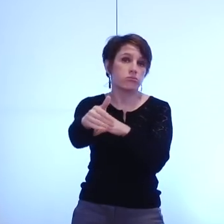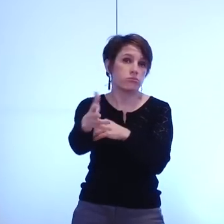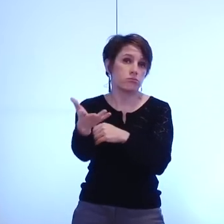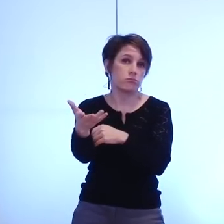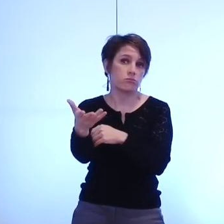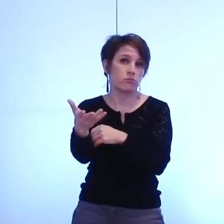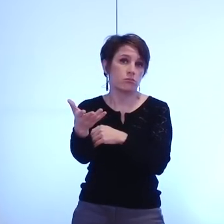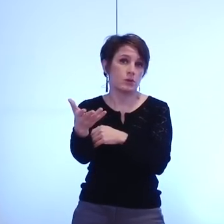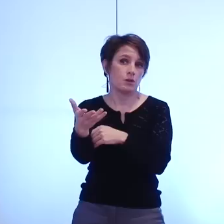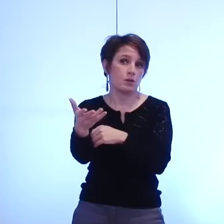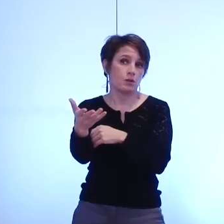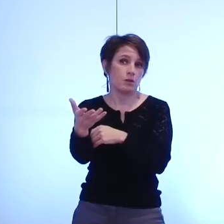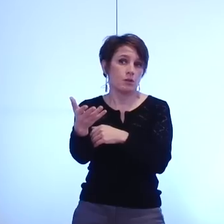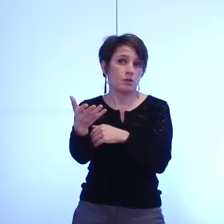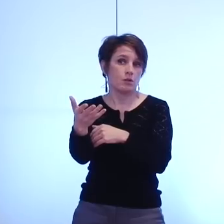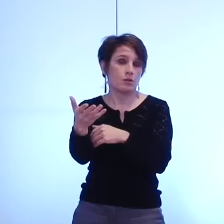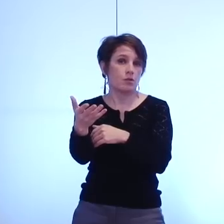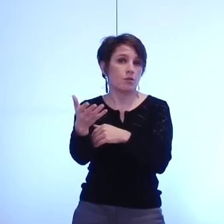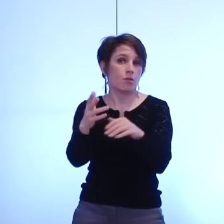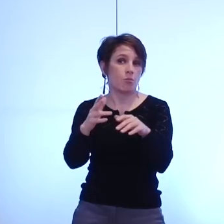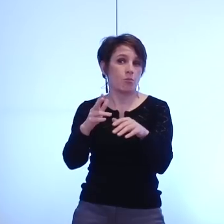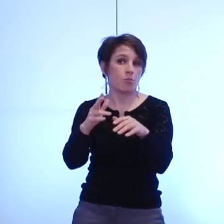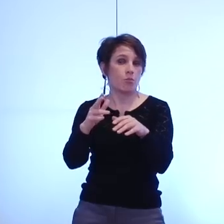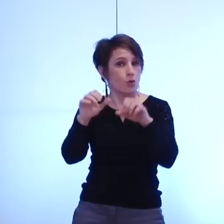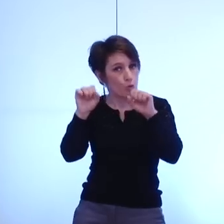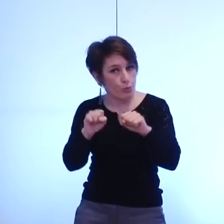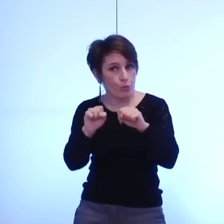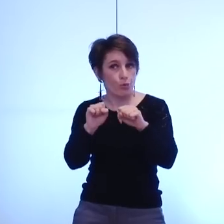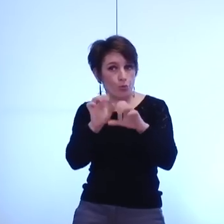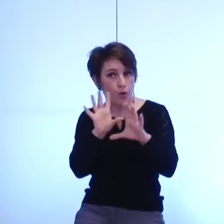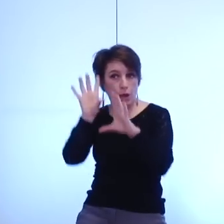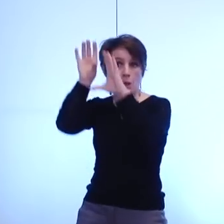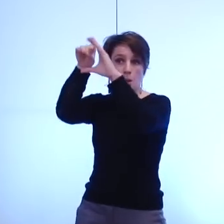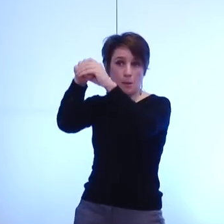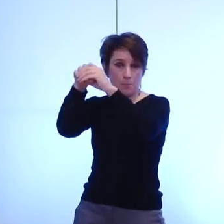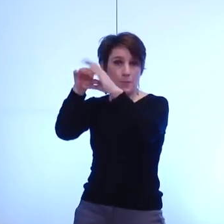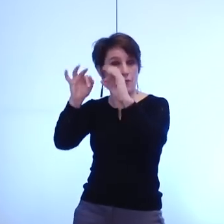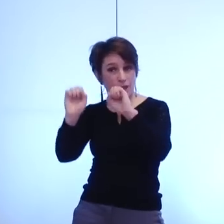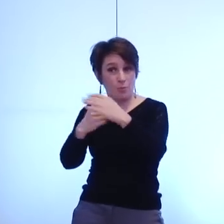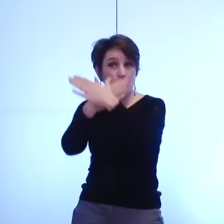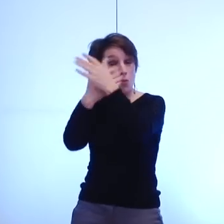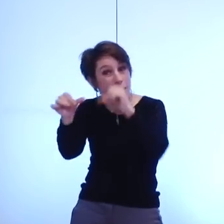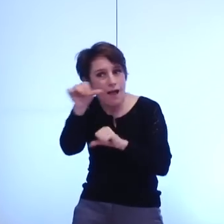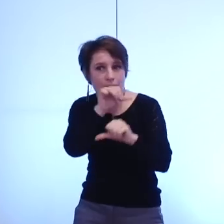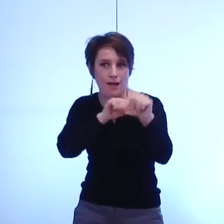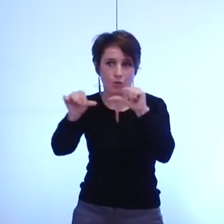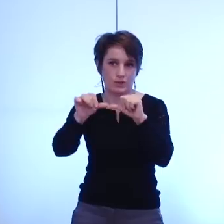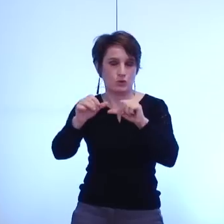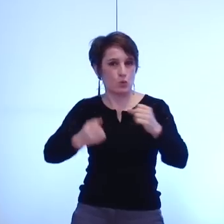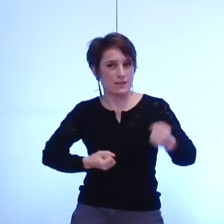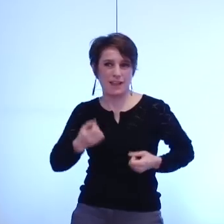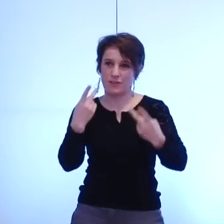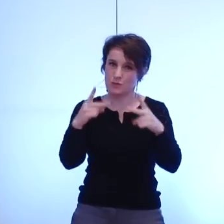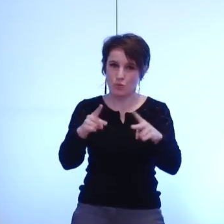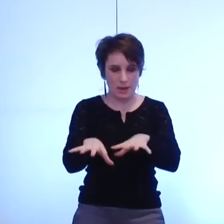sa construction métropolitaine que dans le cadre d'un service public clairement ancré dans son territoire